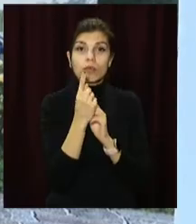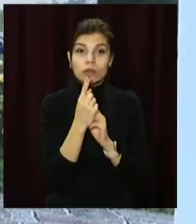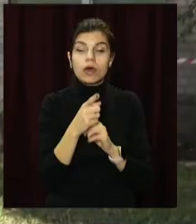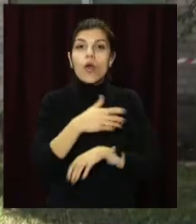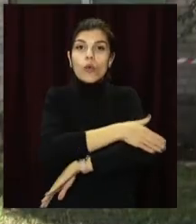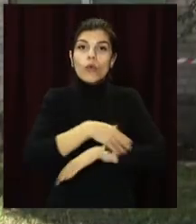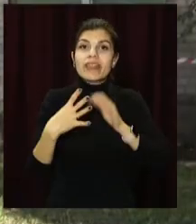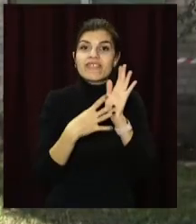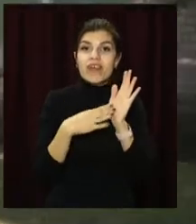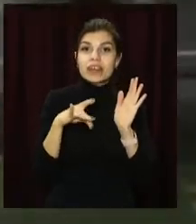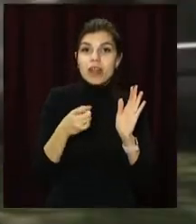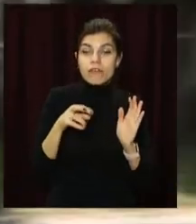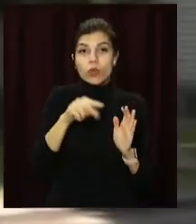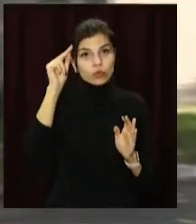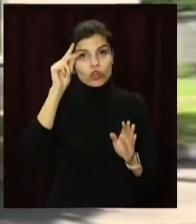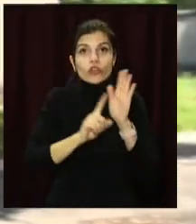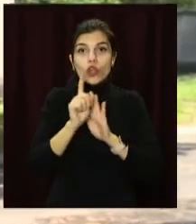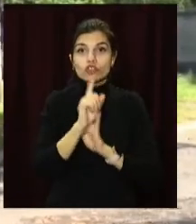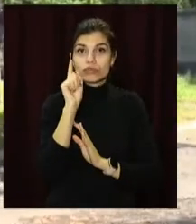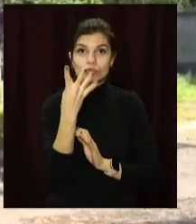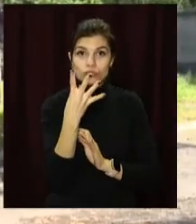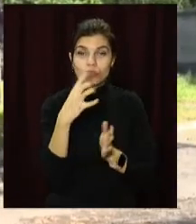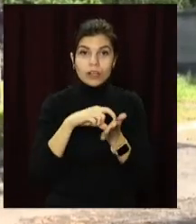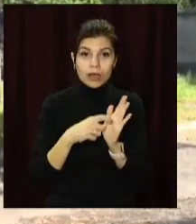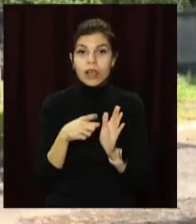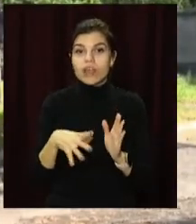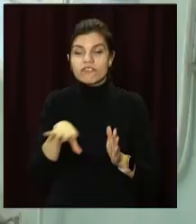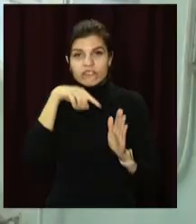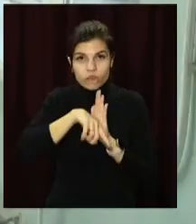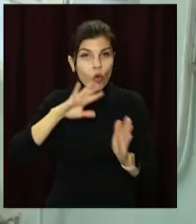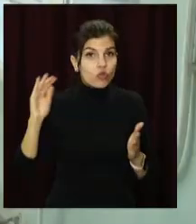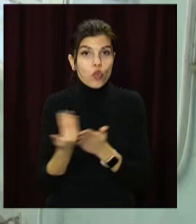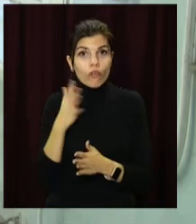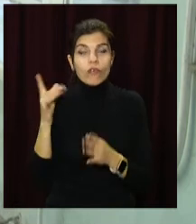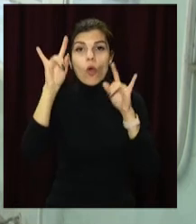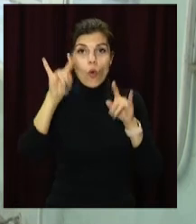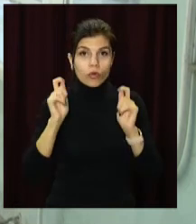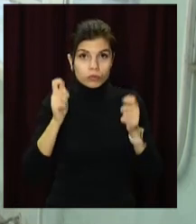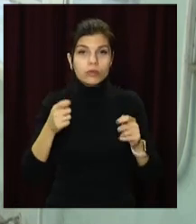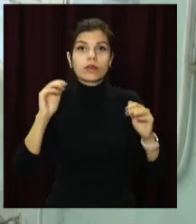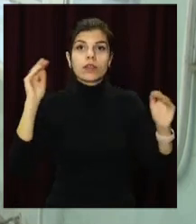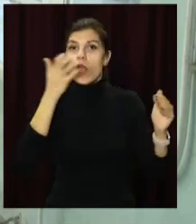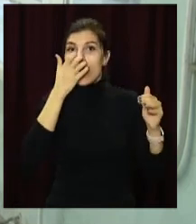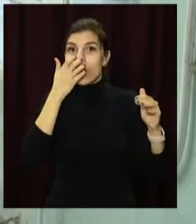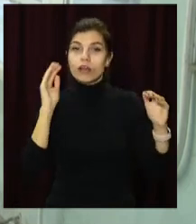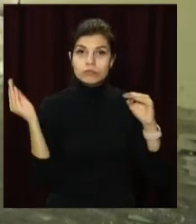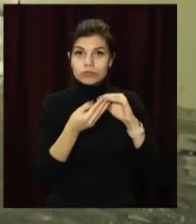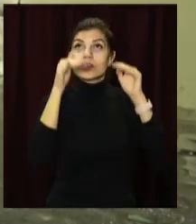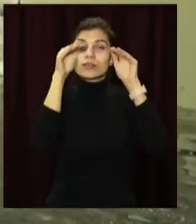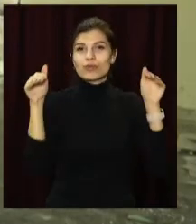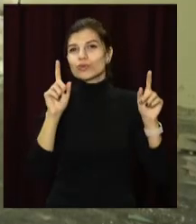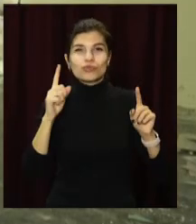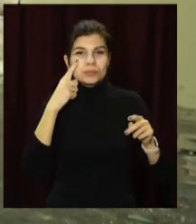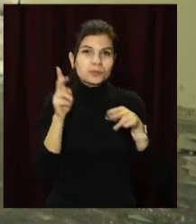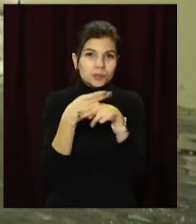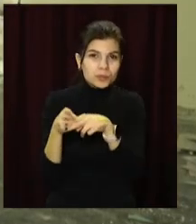травня. Там навчатимуться початкові класи. Оновлять всі внутрішні приміщення, замінять вікна, покрівлю та утеплять фасад. А ще змонтують